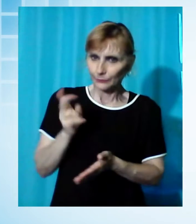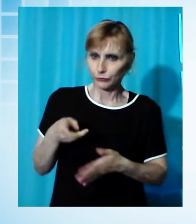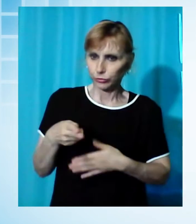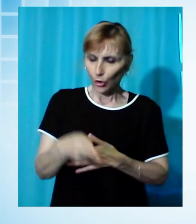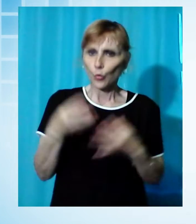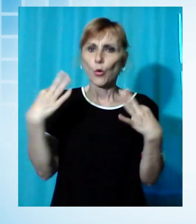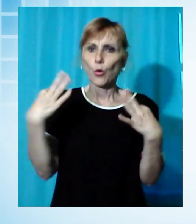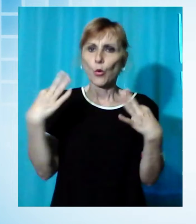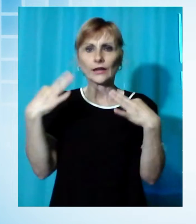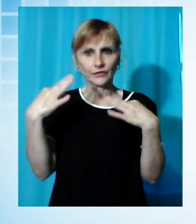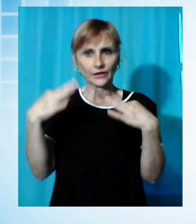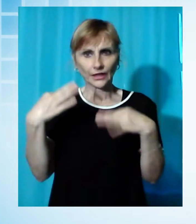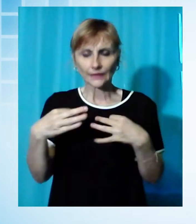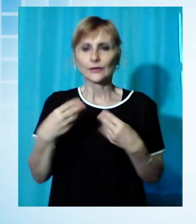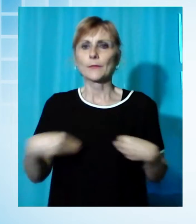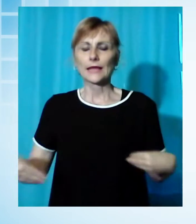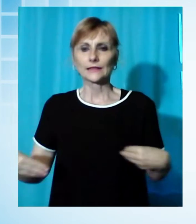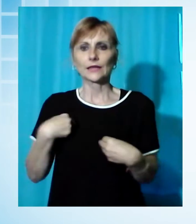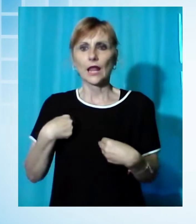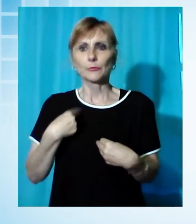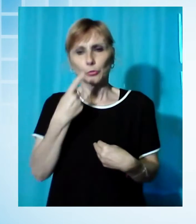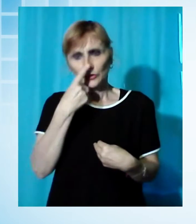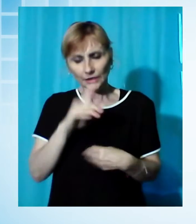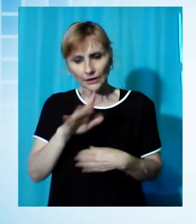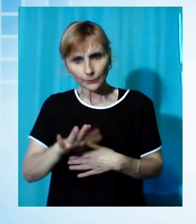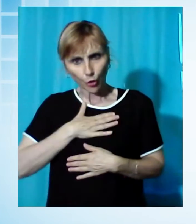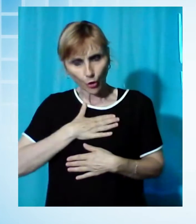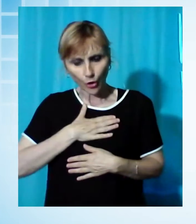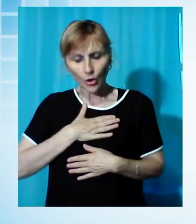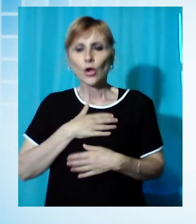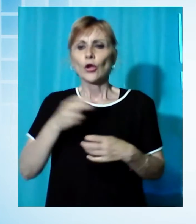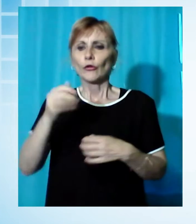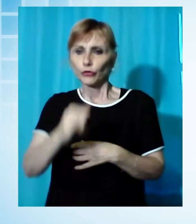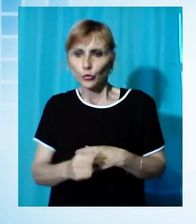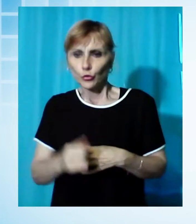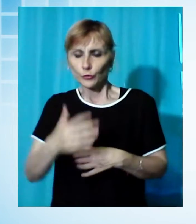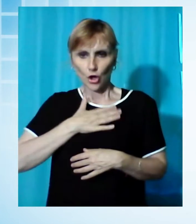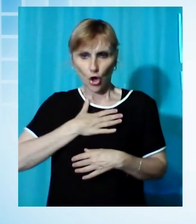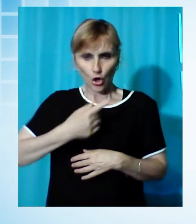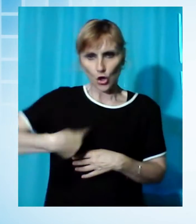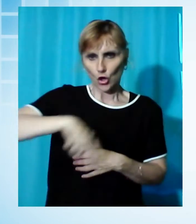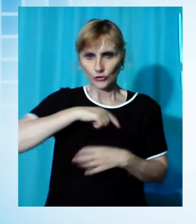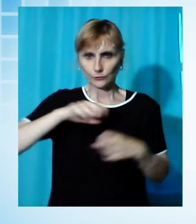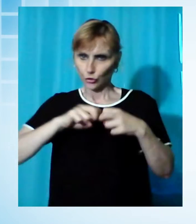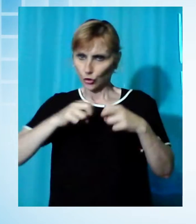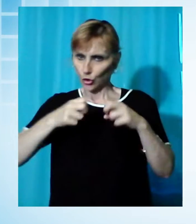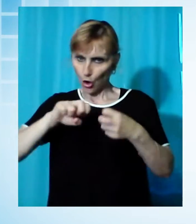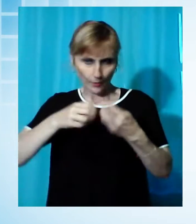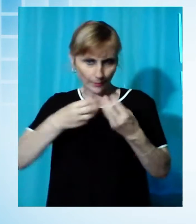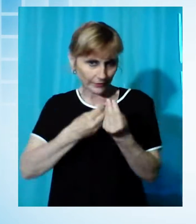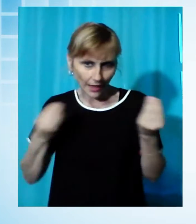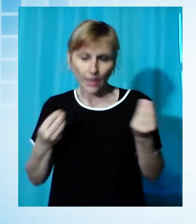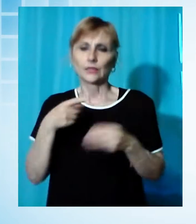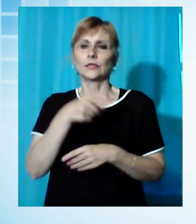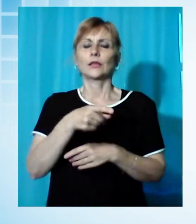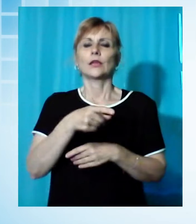autottono. È ovvio che le problematiche dei nostri fiumi sono tante, i cambiamenti climatici, i prelievi idrici,